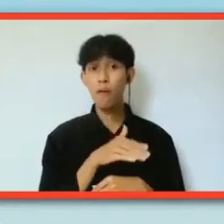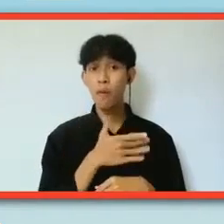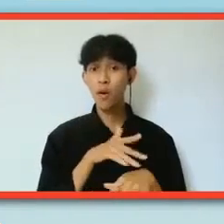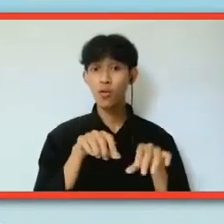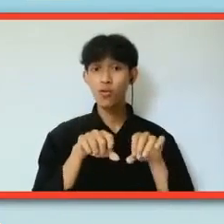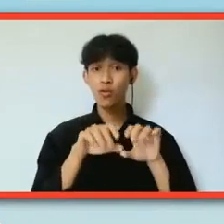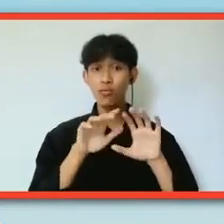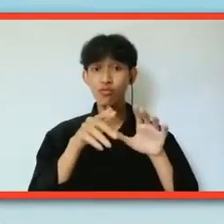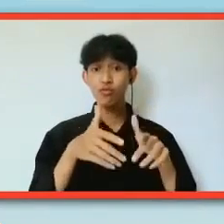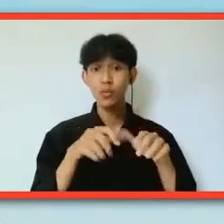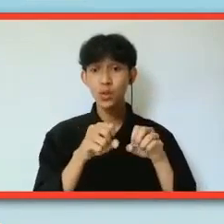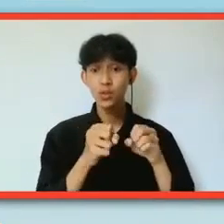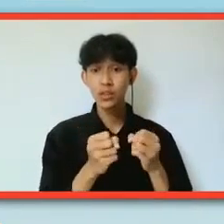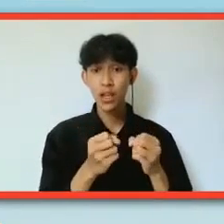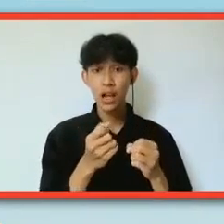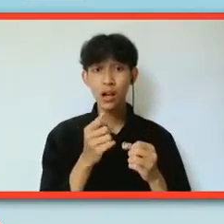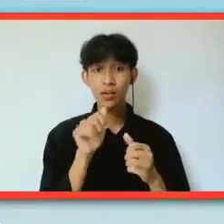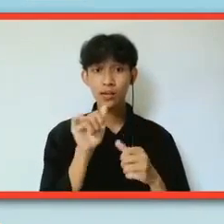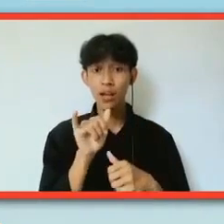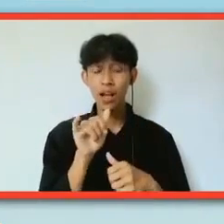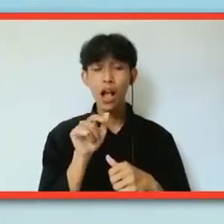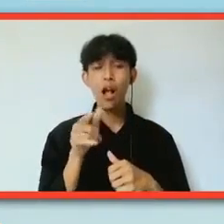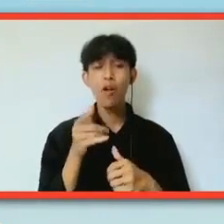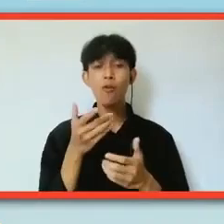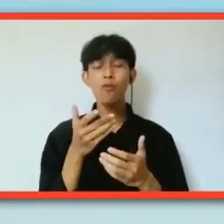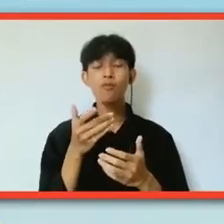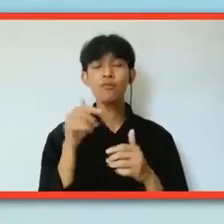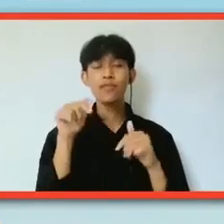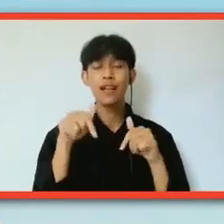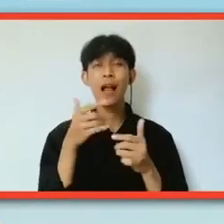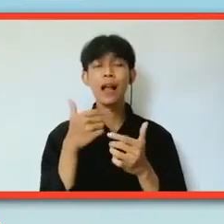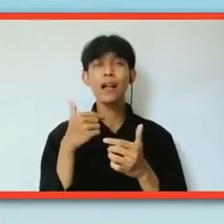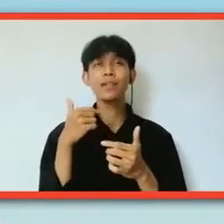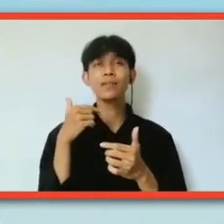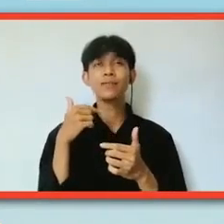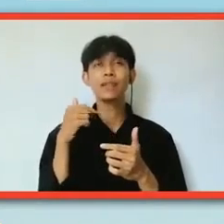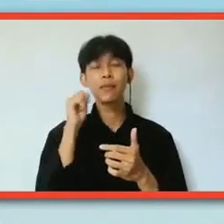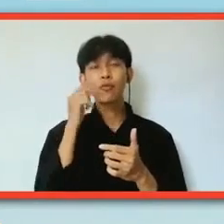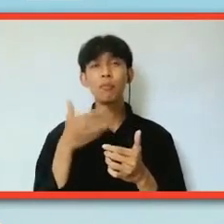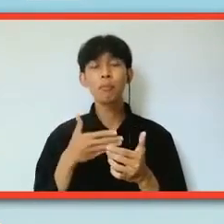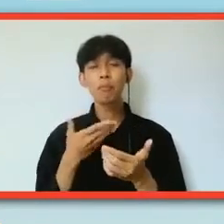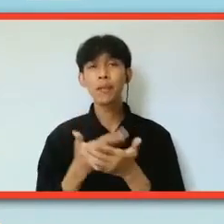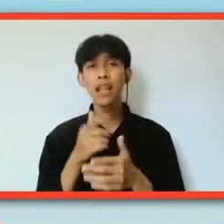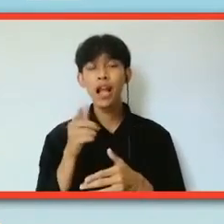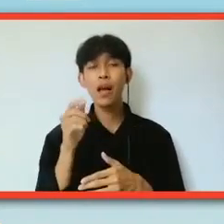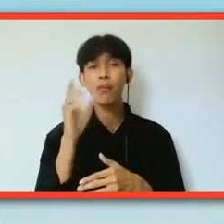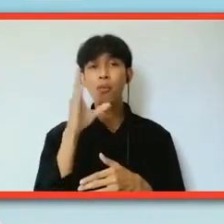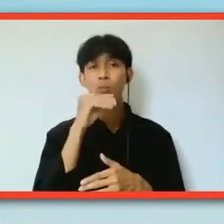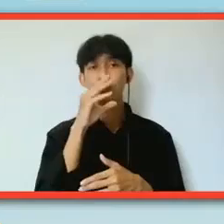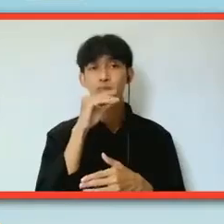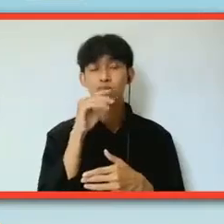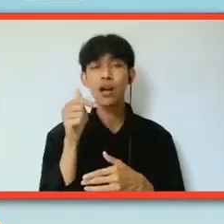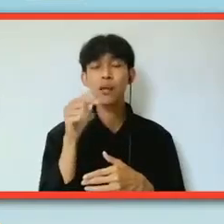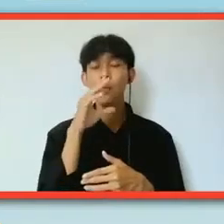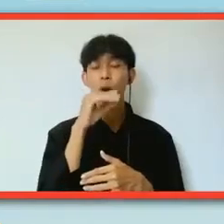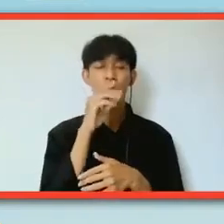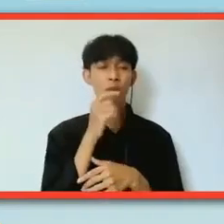Kamu sekarang ibu minta bicara, enggak pakai alat, kamu bicara Adi.